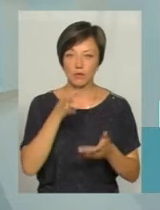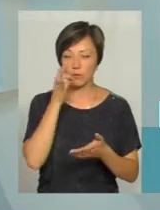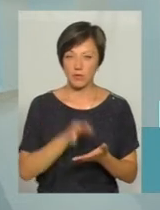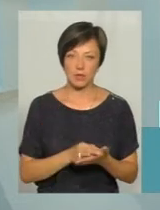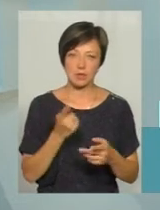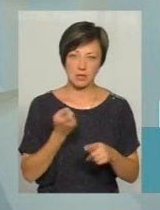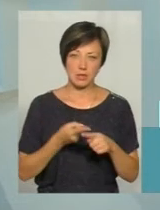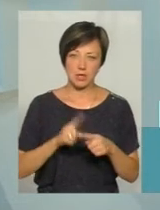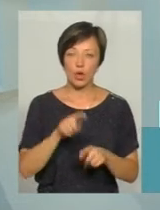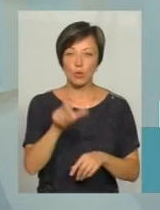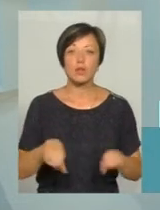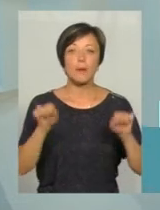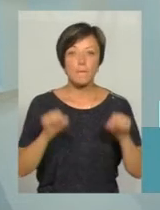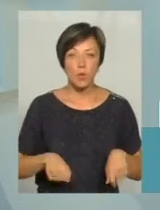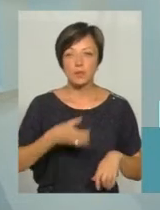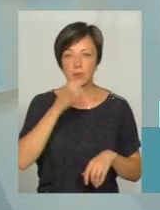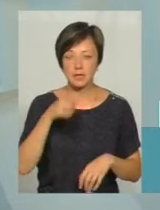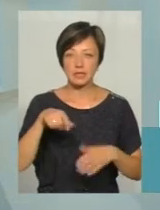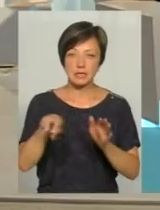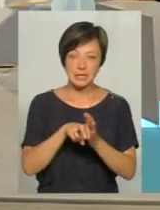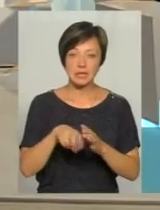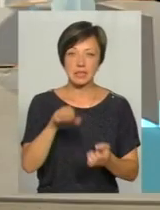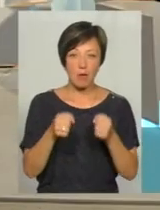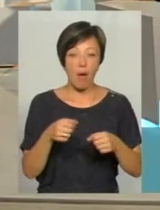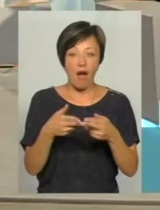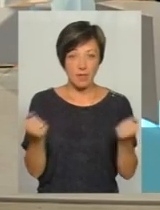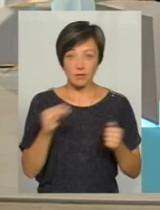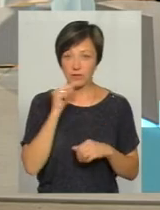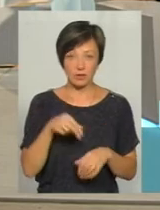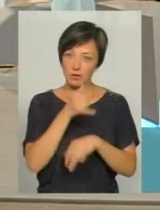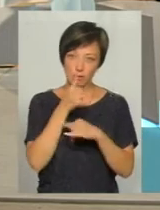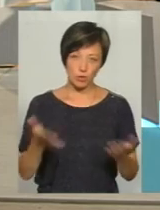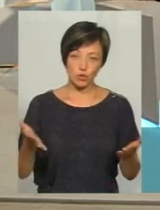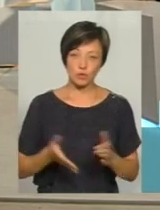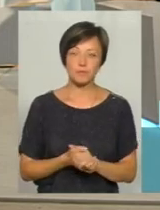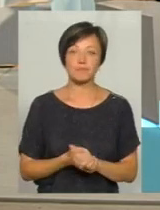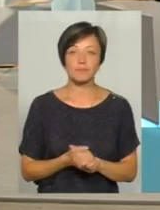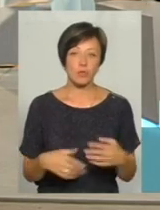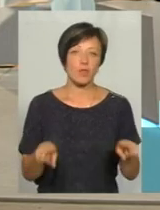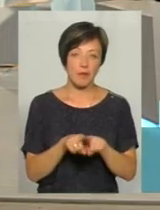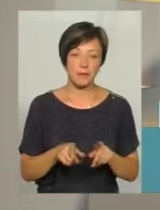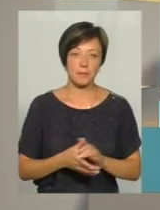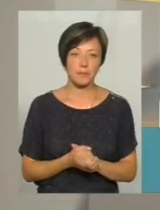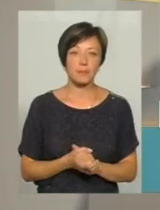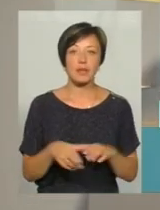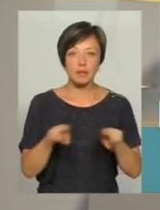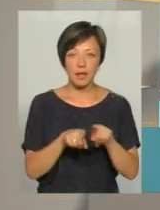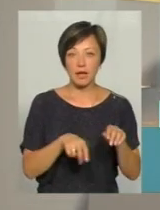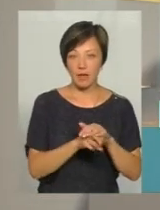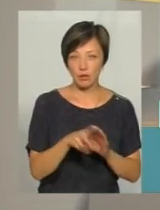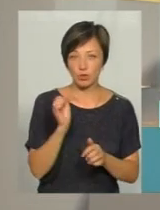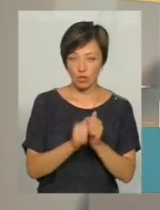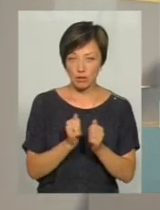відповідальність. Тобто людина може пити і сісти за кермо, а визнати, що вона винувата, вона не може. Ну, ось так. І отак тікають часто?